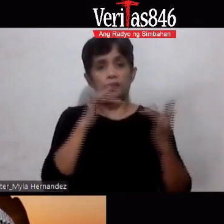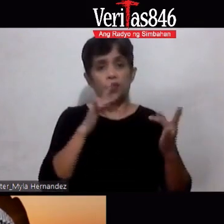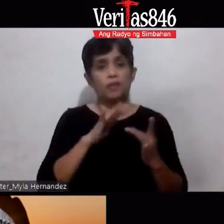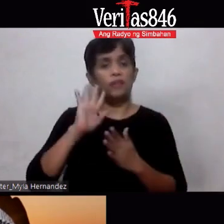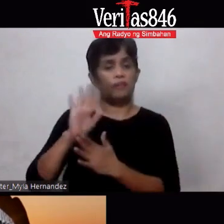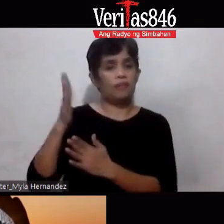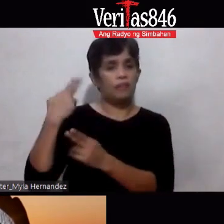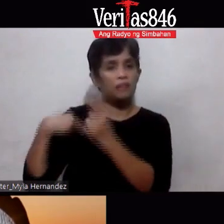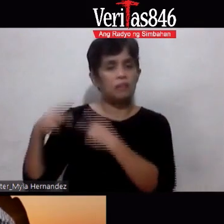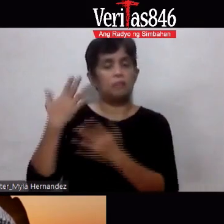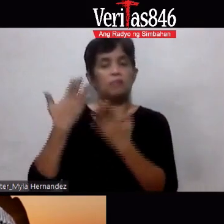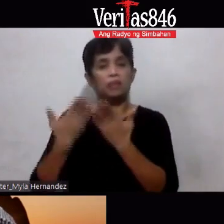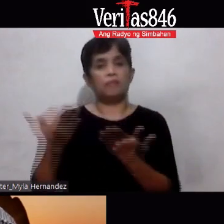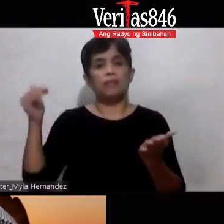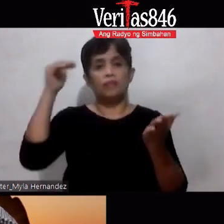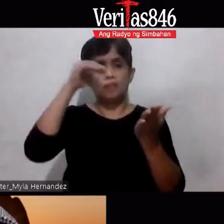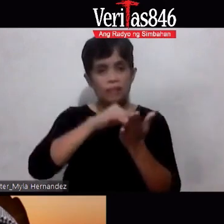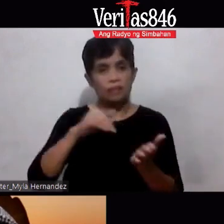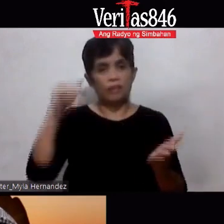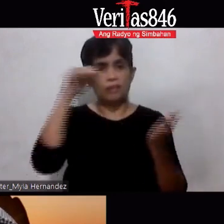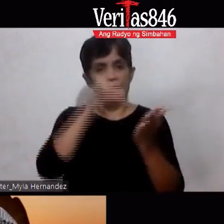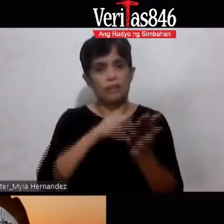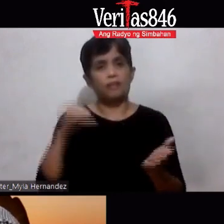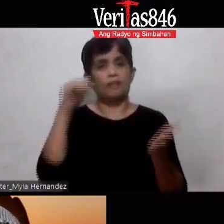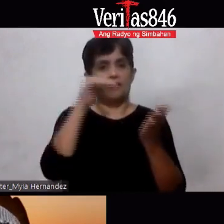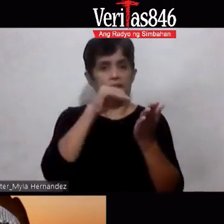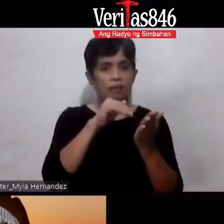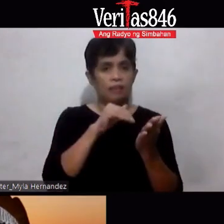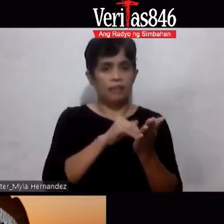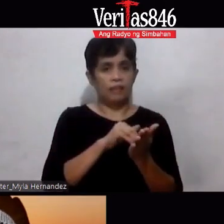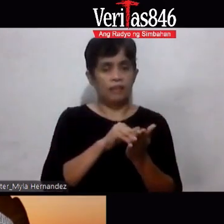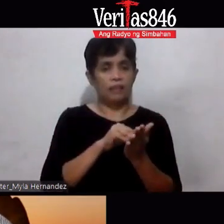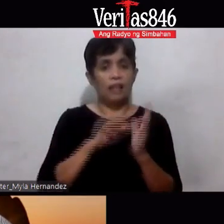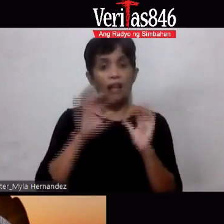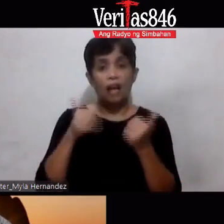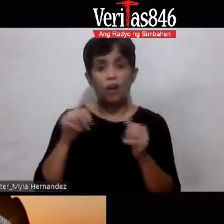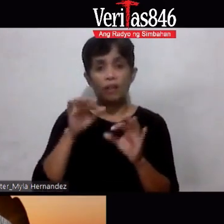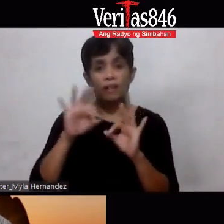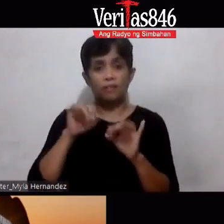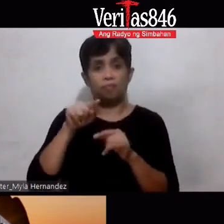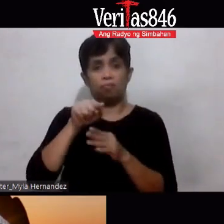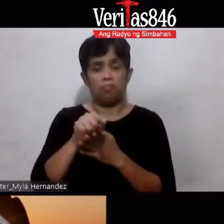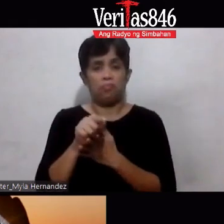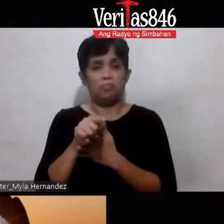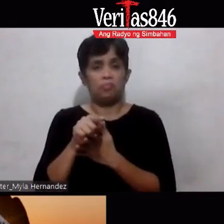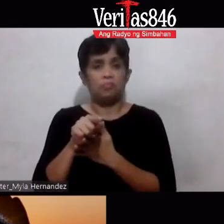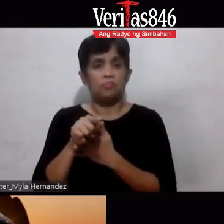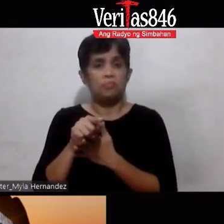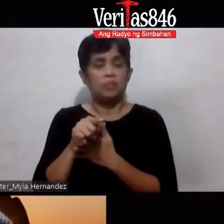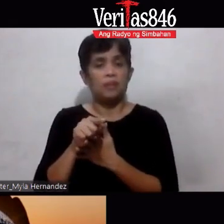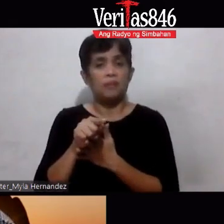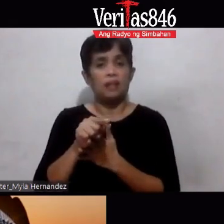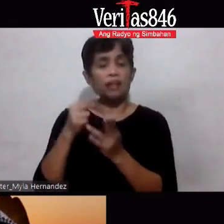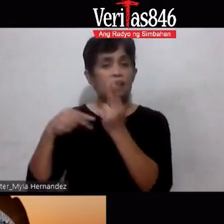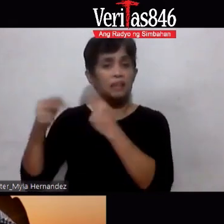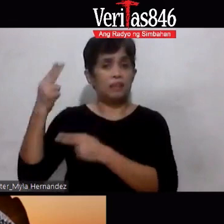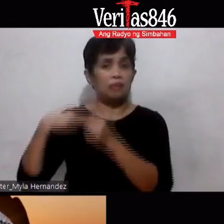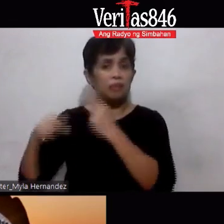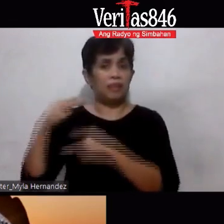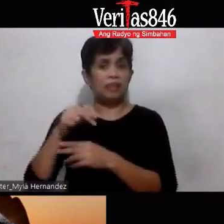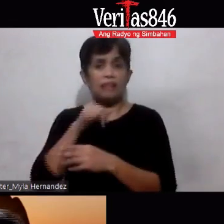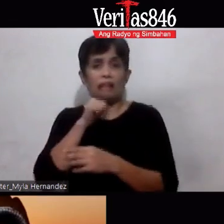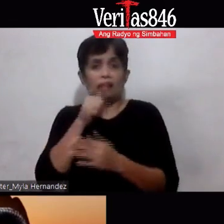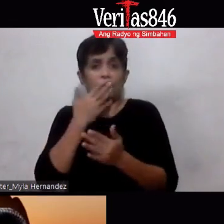Maulit Mo Yung Kasaysayan Ngayon E Paano Kung Hindi Mapait Yung Kasaysayan Ngayon Gusto Mo Bang Ulitin Yon Diba So